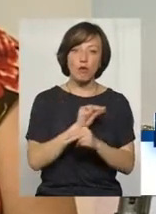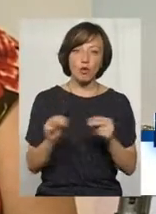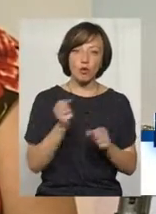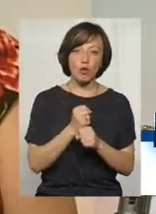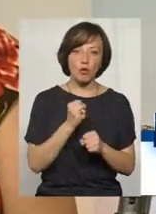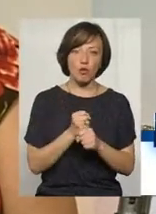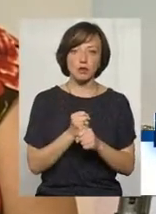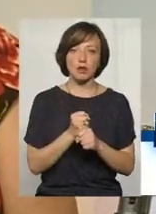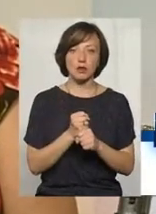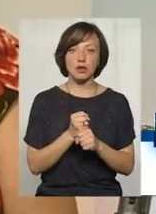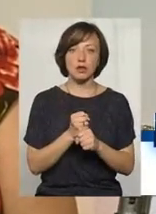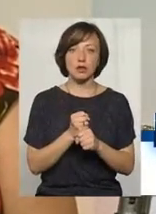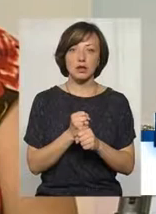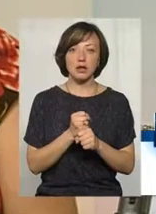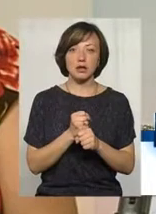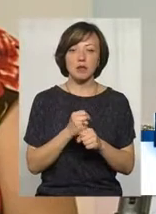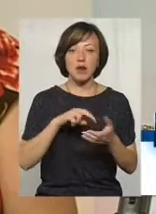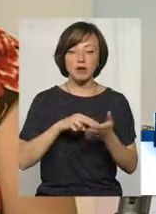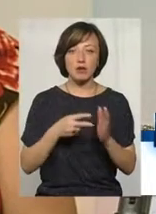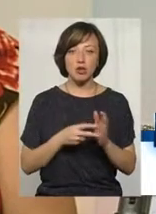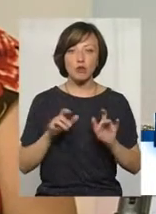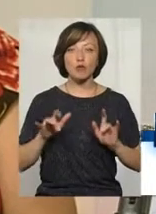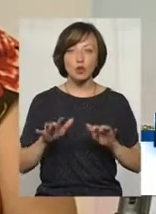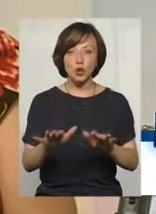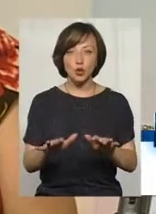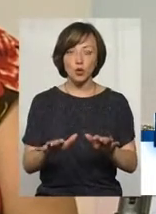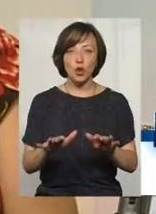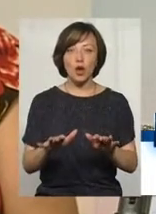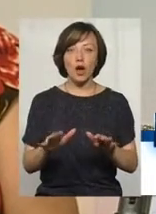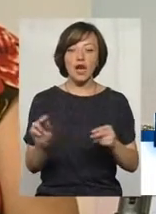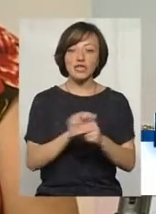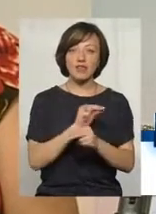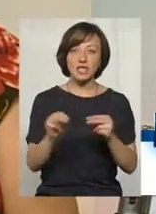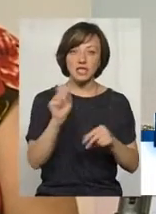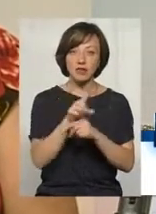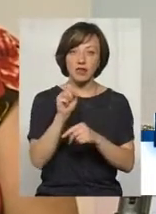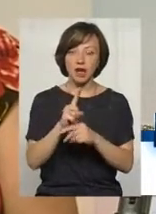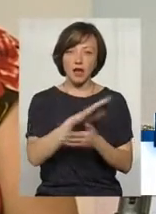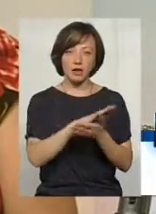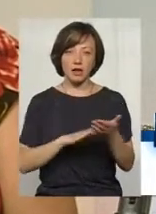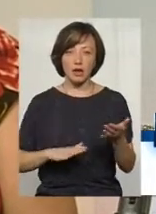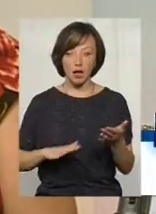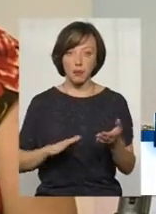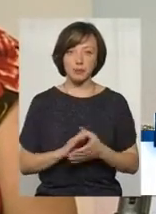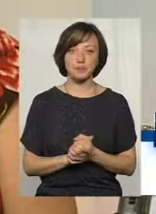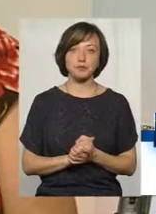роботи передбачають відповідну процедуру, реставраційне завдання і так далі. Тобто